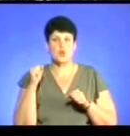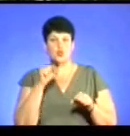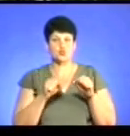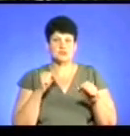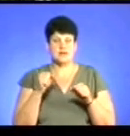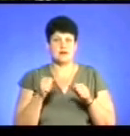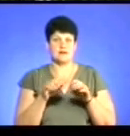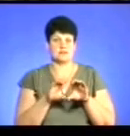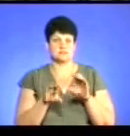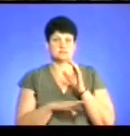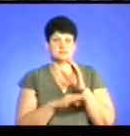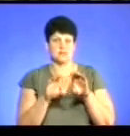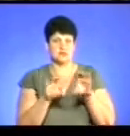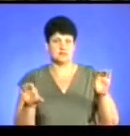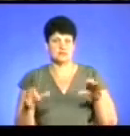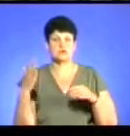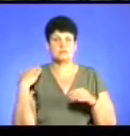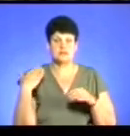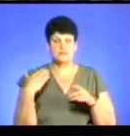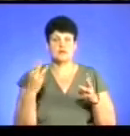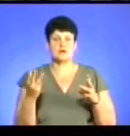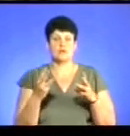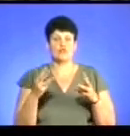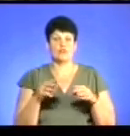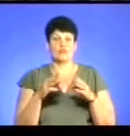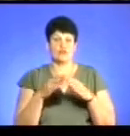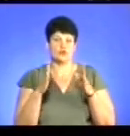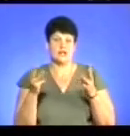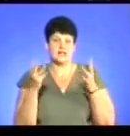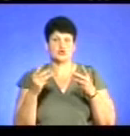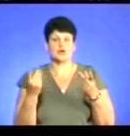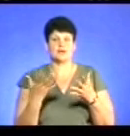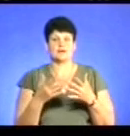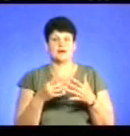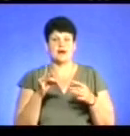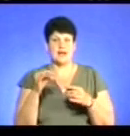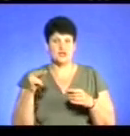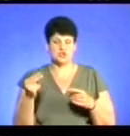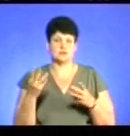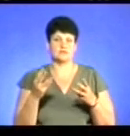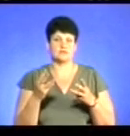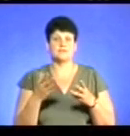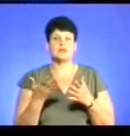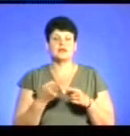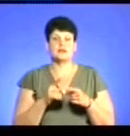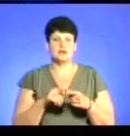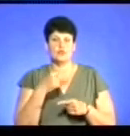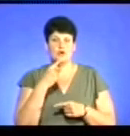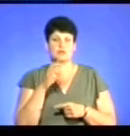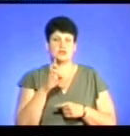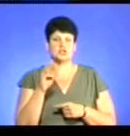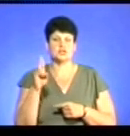палицями по спині. З пожежі згоріли речі та документи поселенців. За словами начальника управління патрульної поліції Богдана Шевчука,